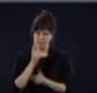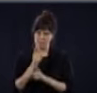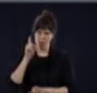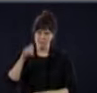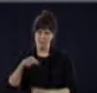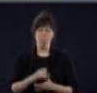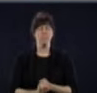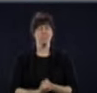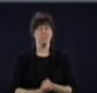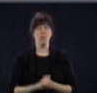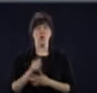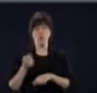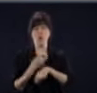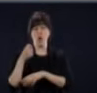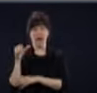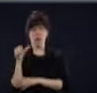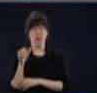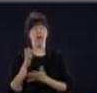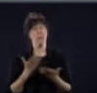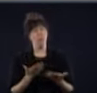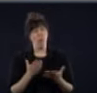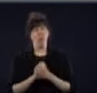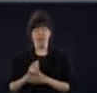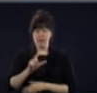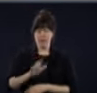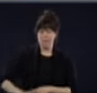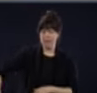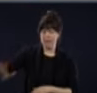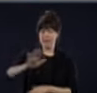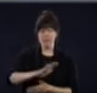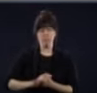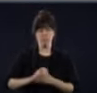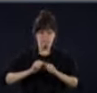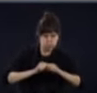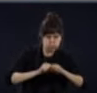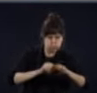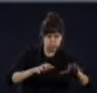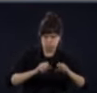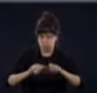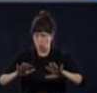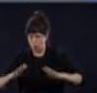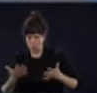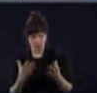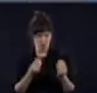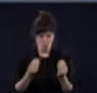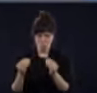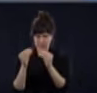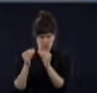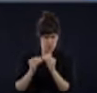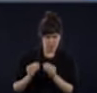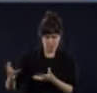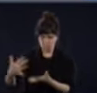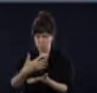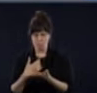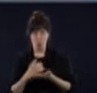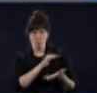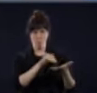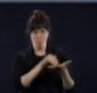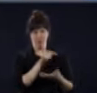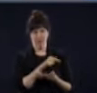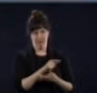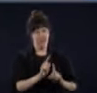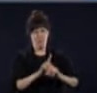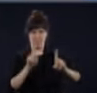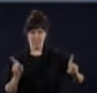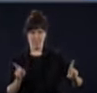'épidémiologie, je dirais, du Québec, on a une analyse qui est faite plus fine pour la région de Montréal par sous-catégorie de milieux comme